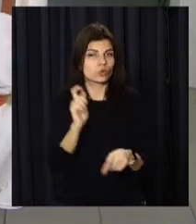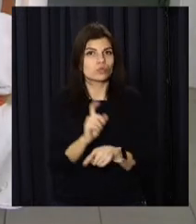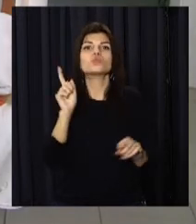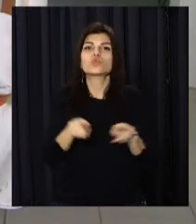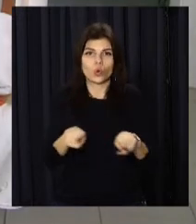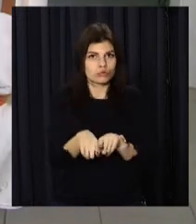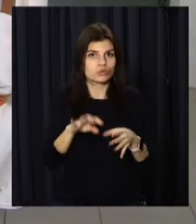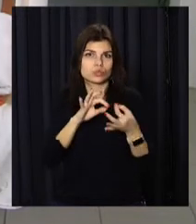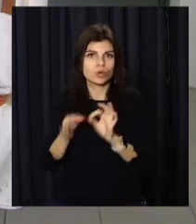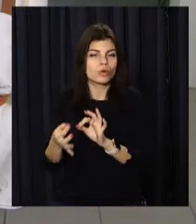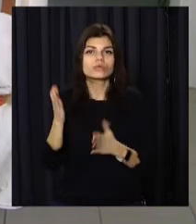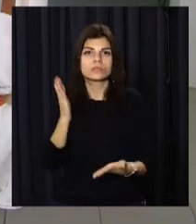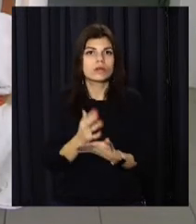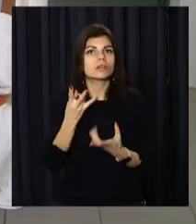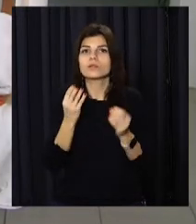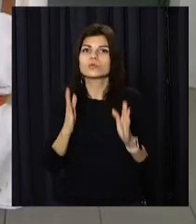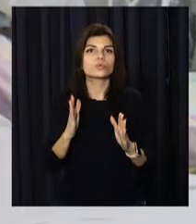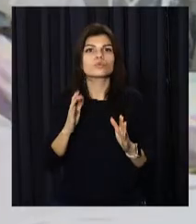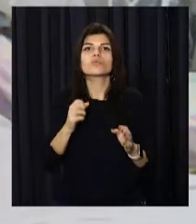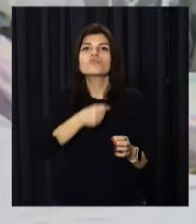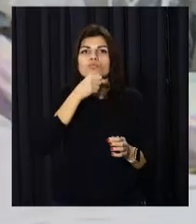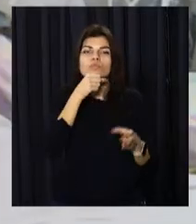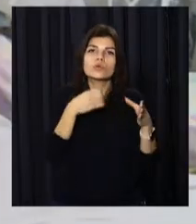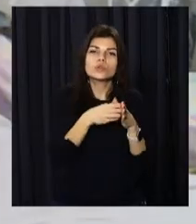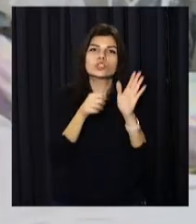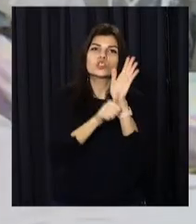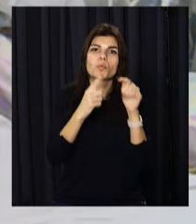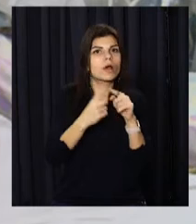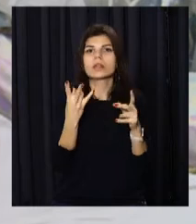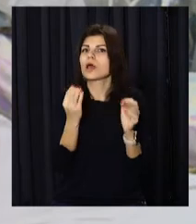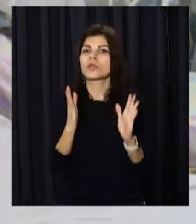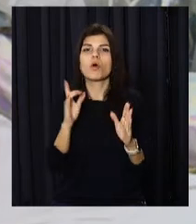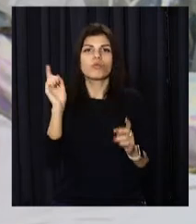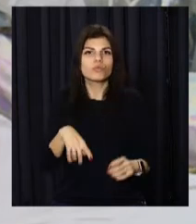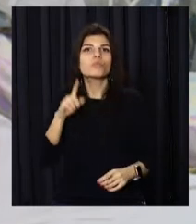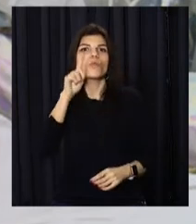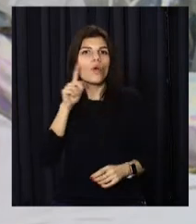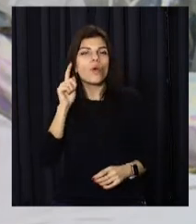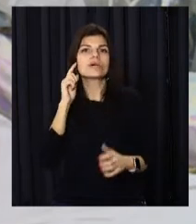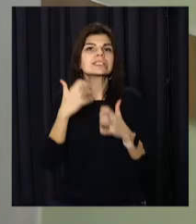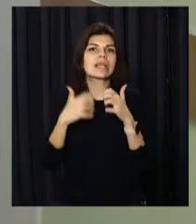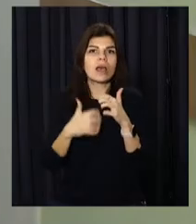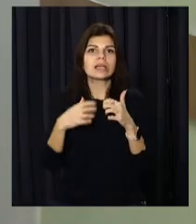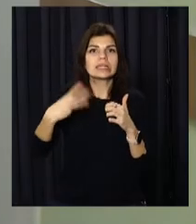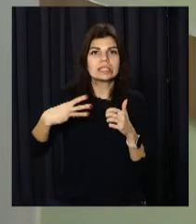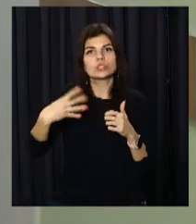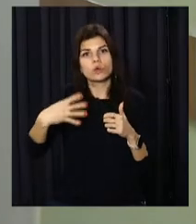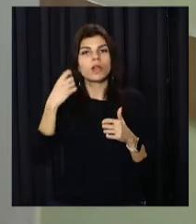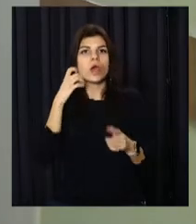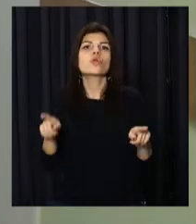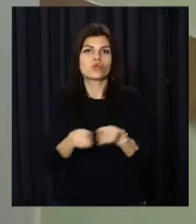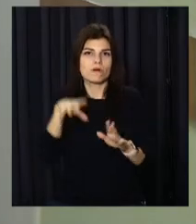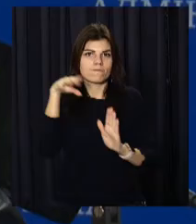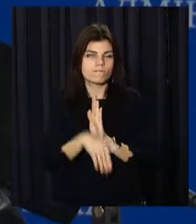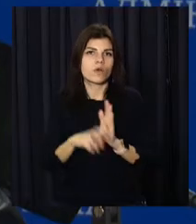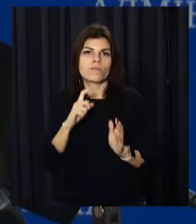Дельті. І це стосується вже не тільки людей з групи ризику 60+, а й пацієнтів середнього віку – 30-40 років.